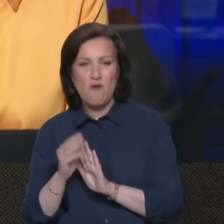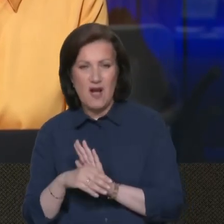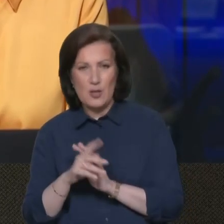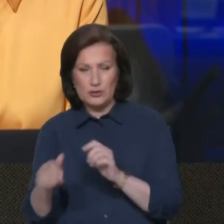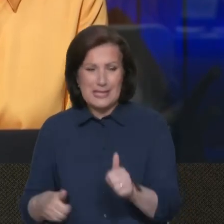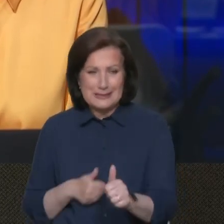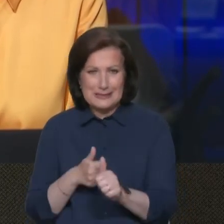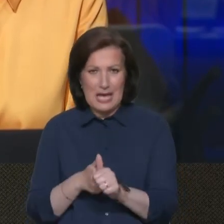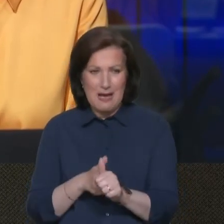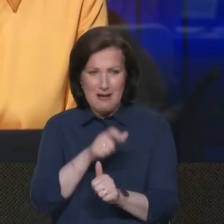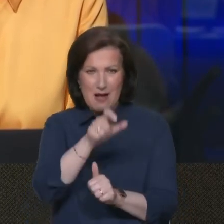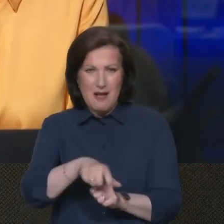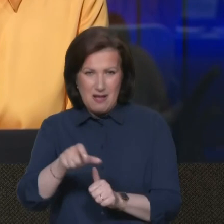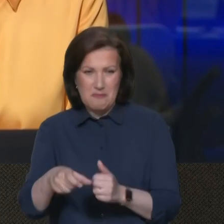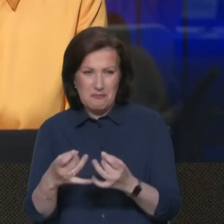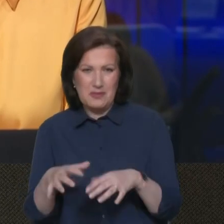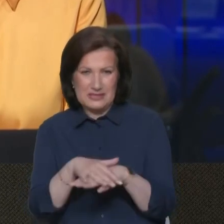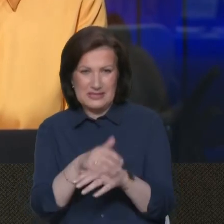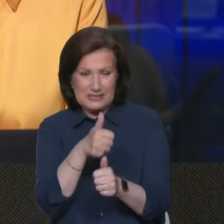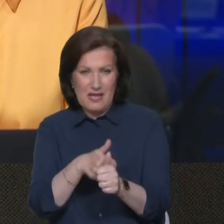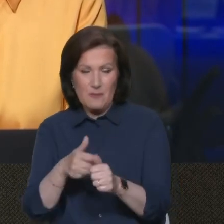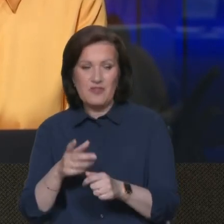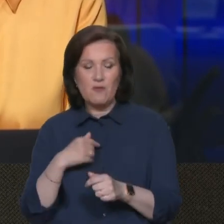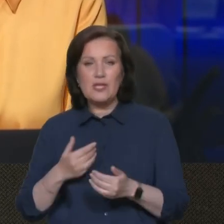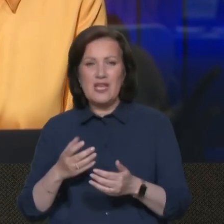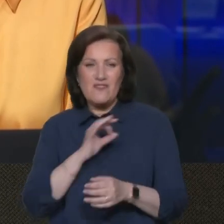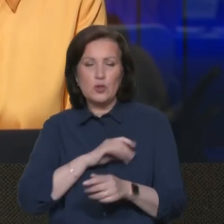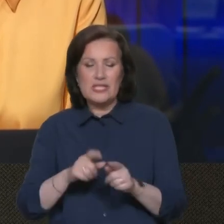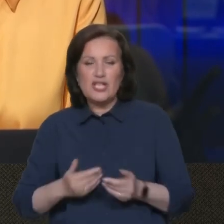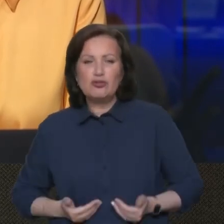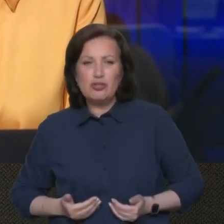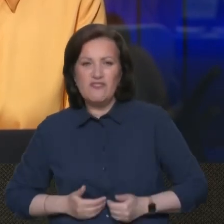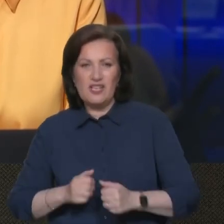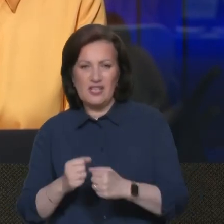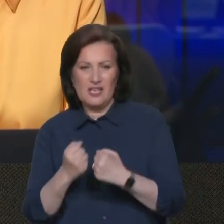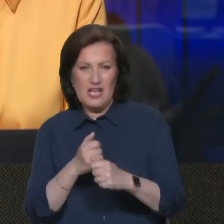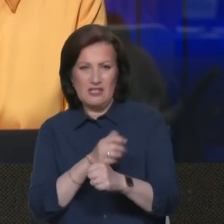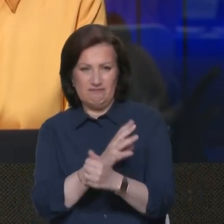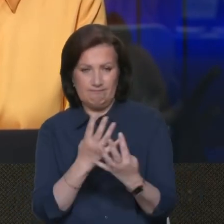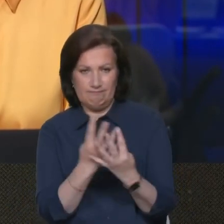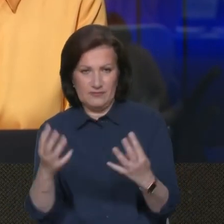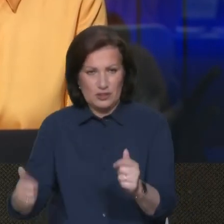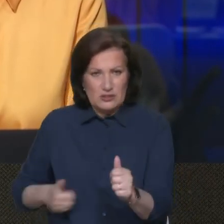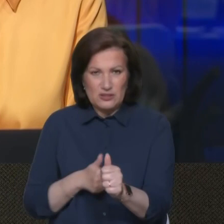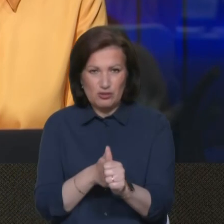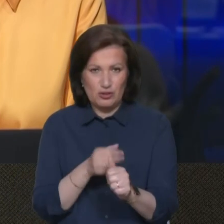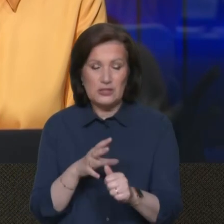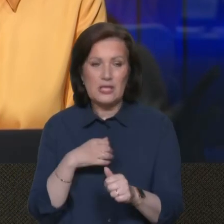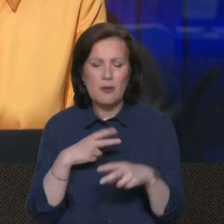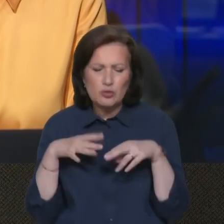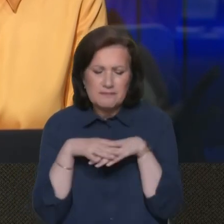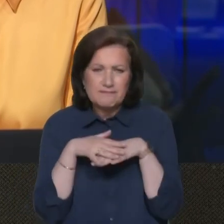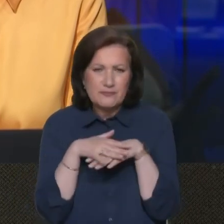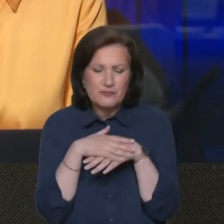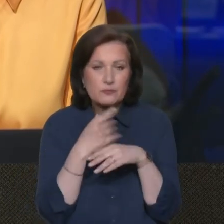місцевими, вони продовжують використовувати їх як живий щит, і нам доводиться вираховувати до метрів